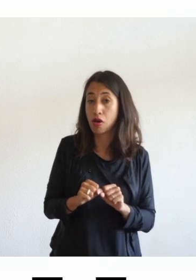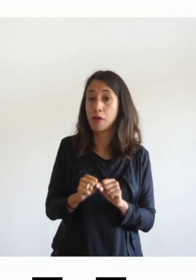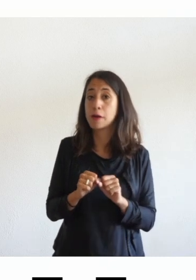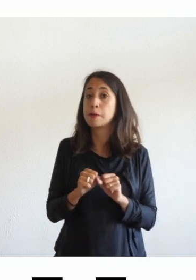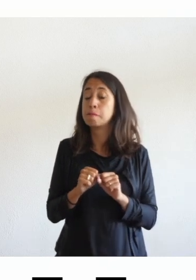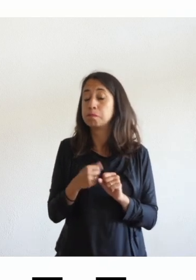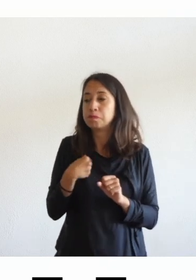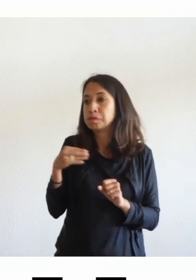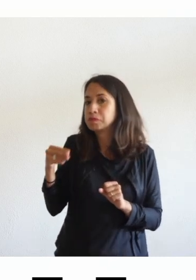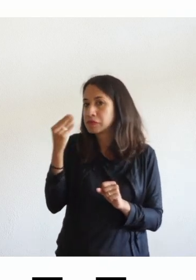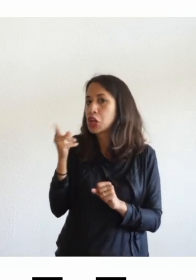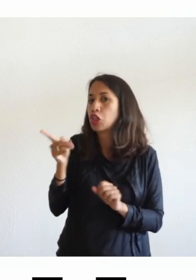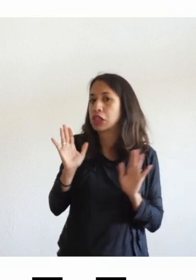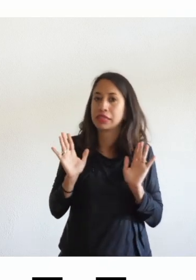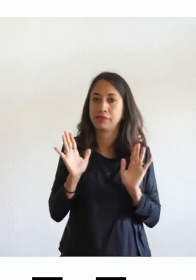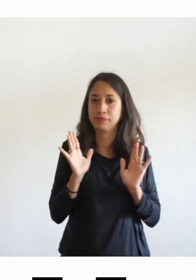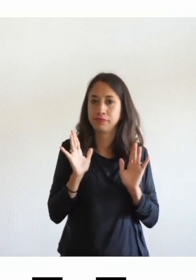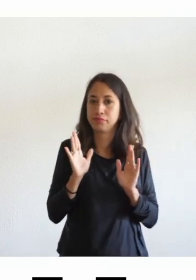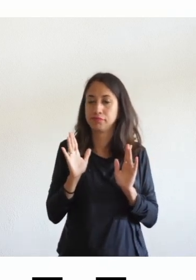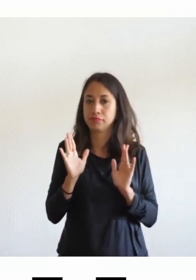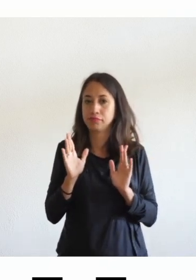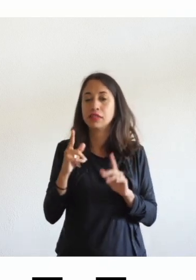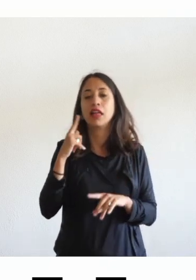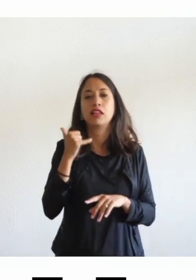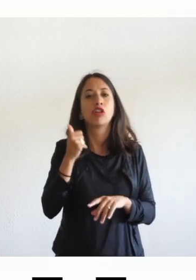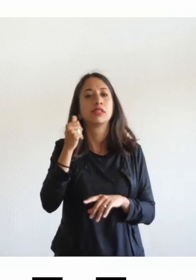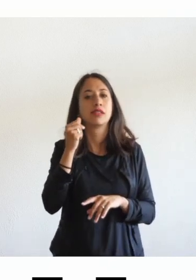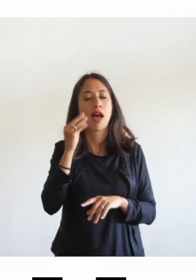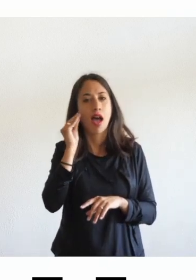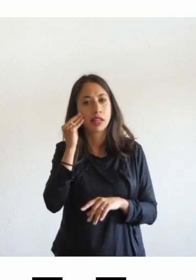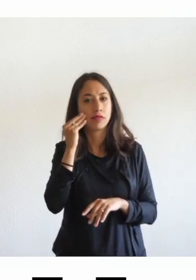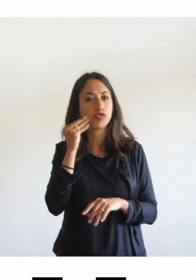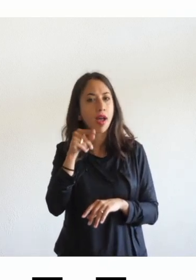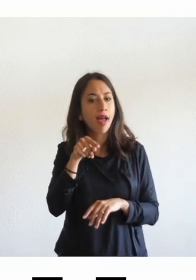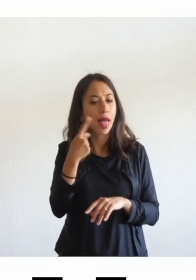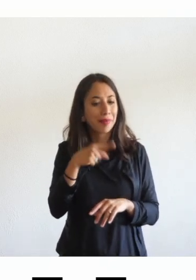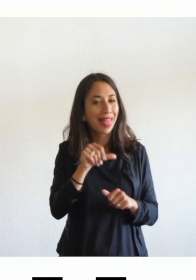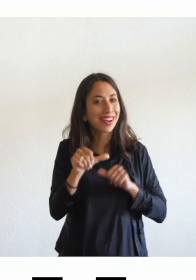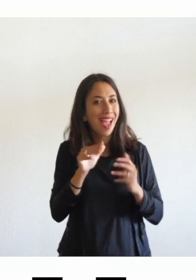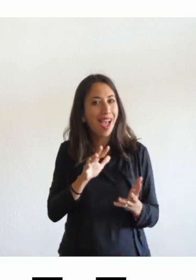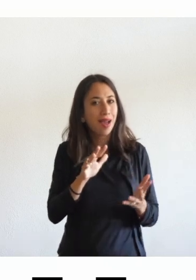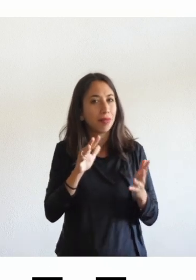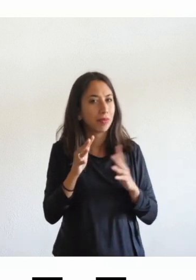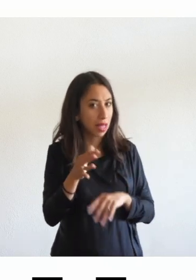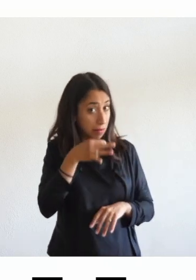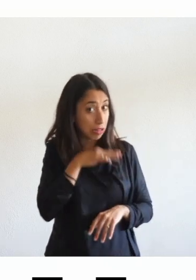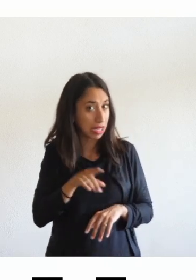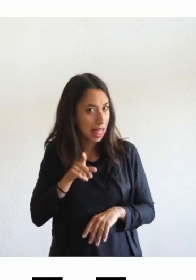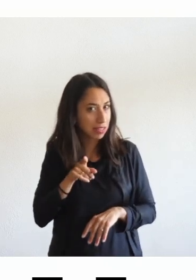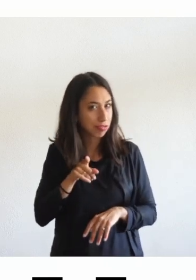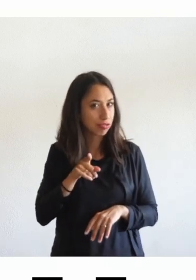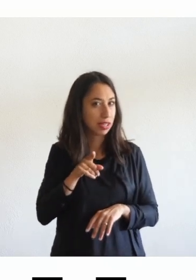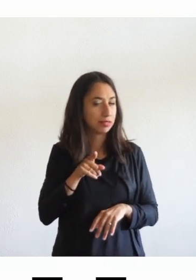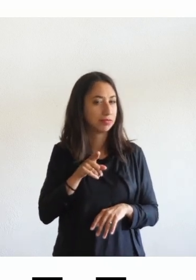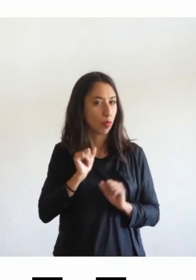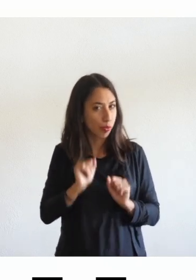secondo te l'intelligenza artificiale può avere un ruolo su questo su questo tema allora